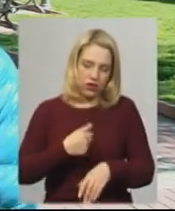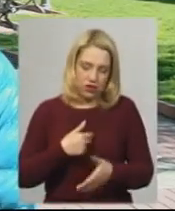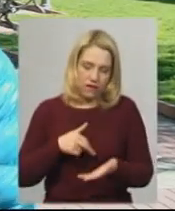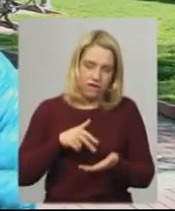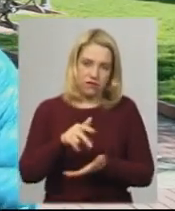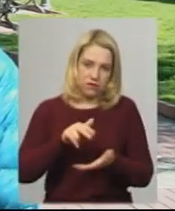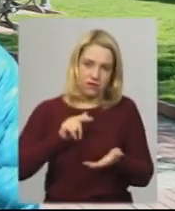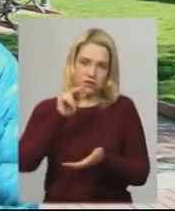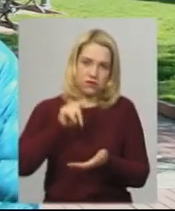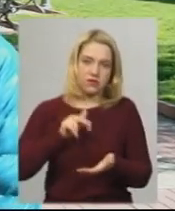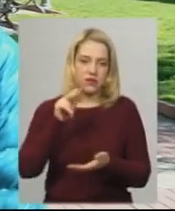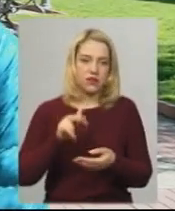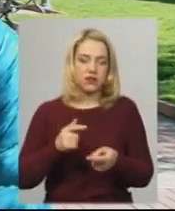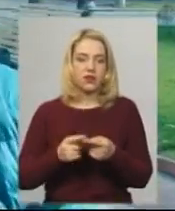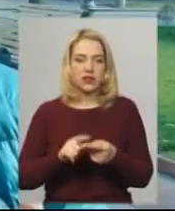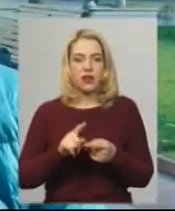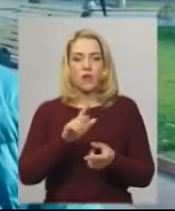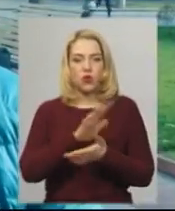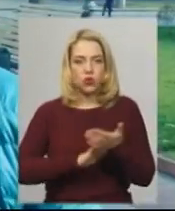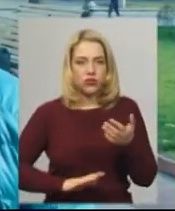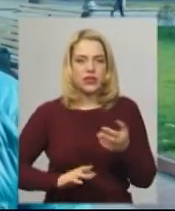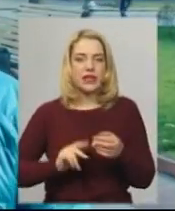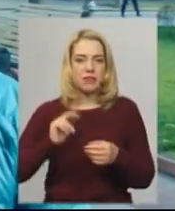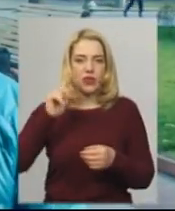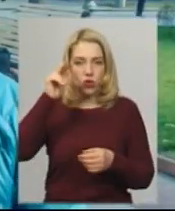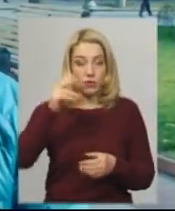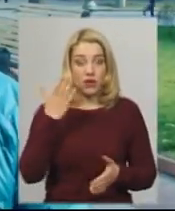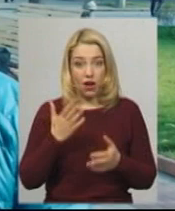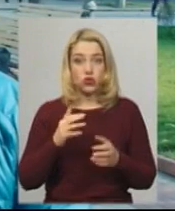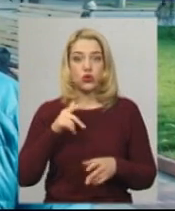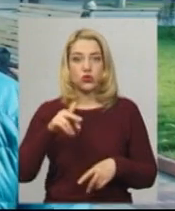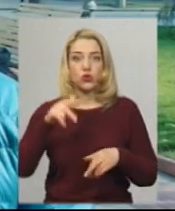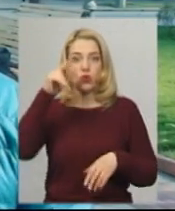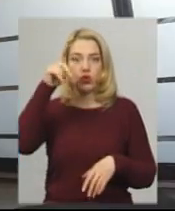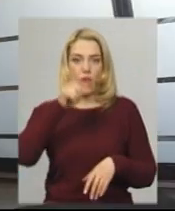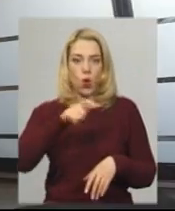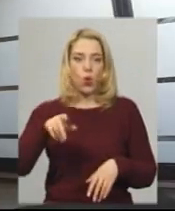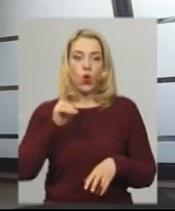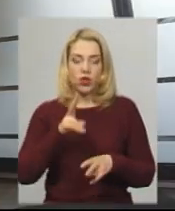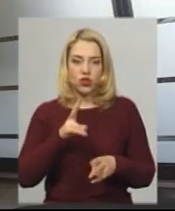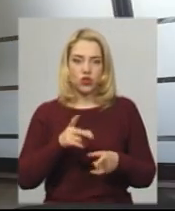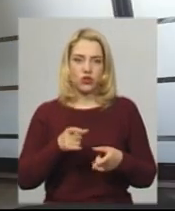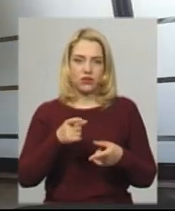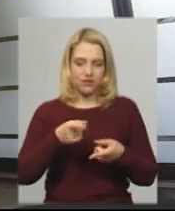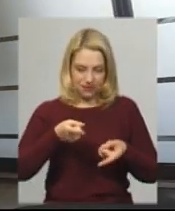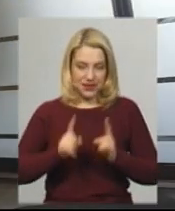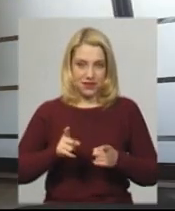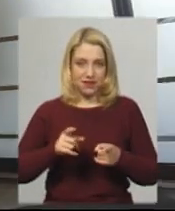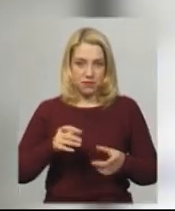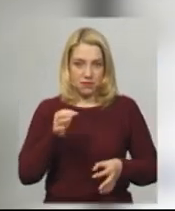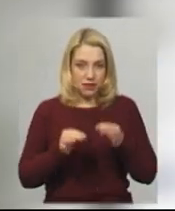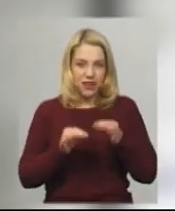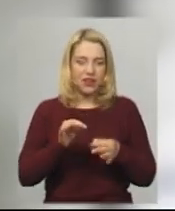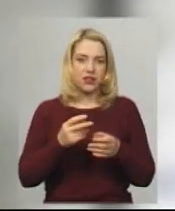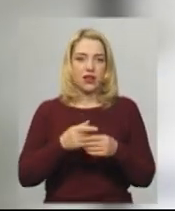продовжувати підйом на «Еверест». Якщо сходження відбувається, люди, наприклад, ті, хто дійсно сходили на «Еверест», яку